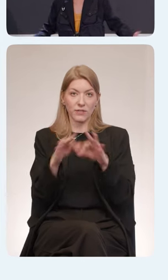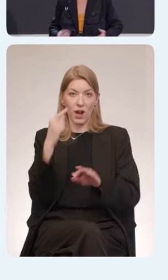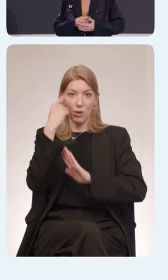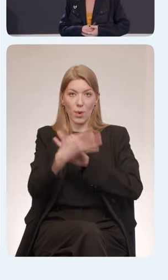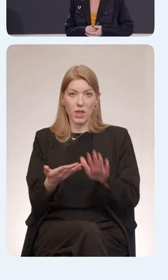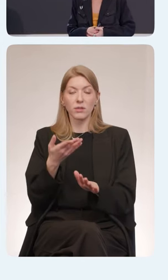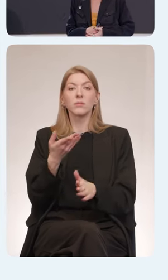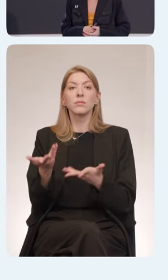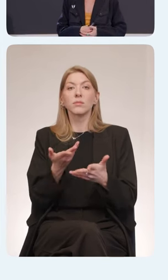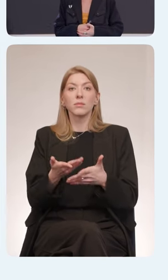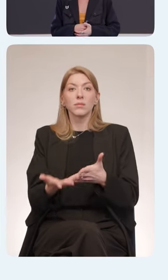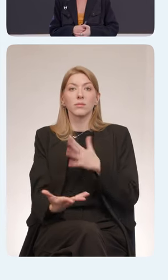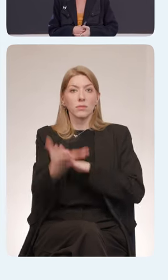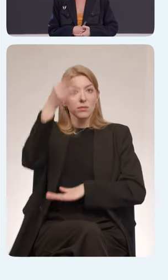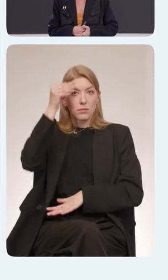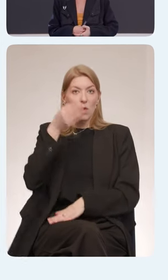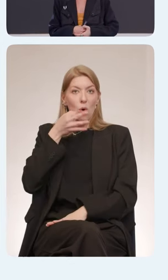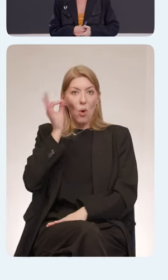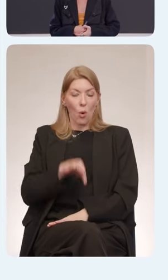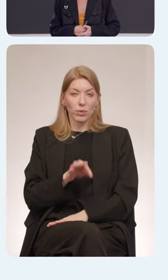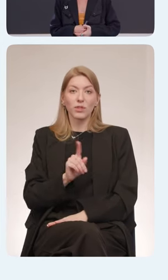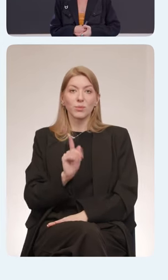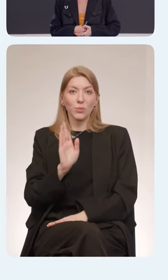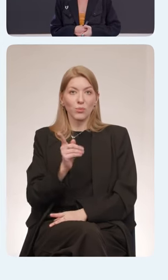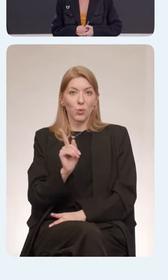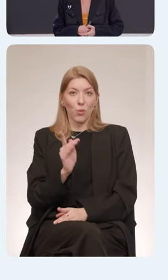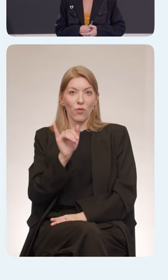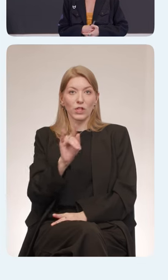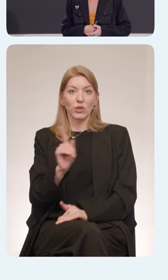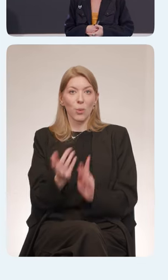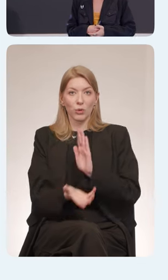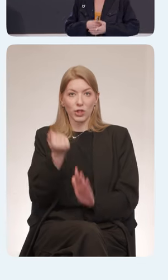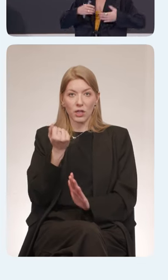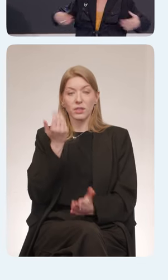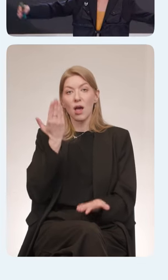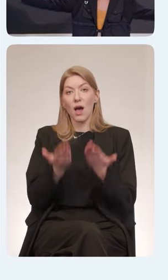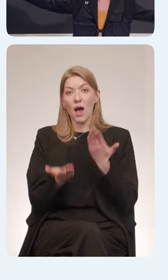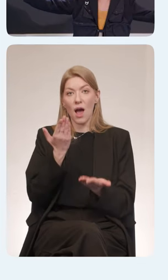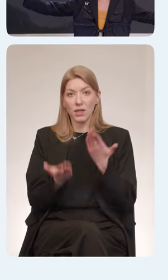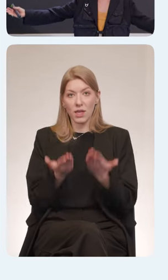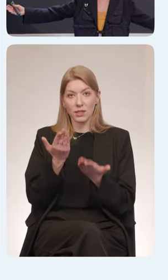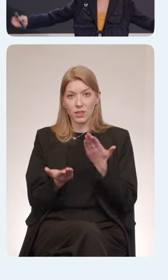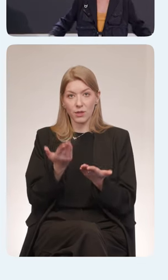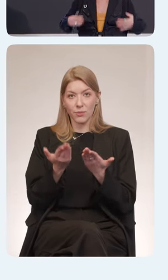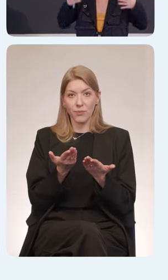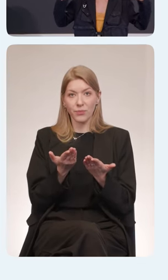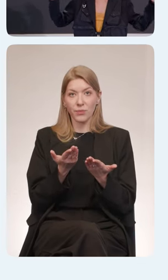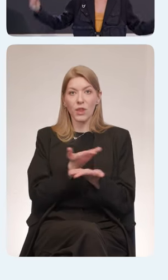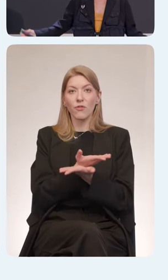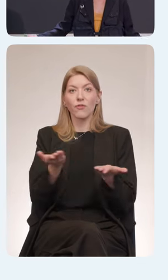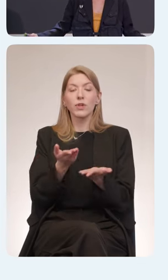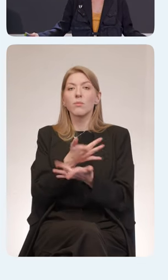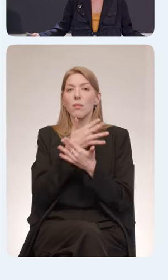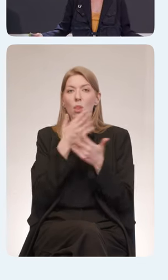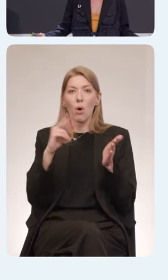понять, что у вас все-таки получается. Но если вы все-таки запланировали очень много, ожидаете очень